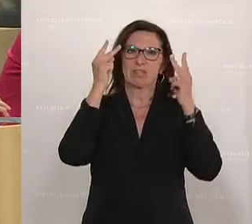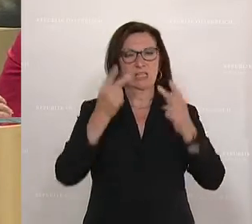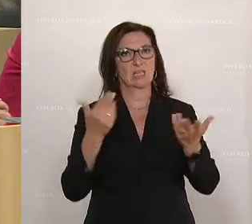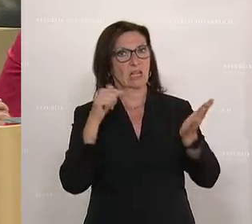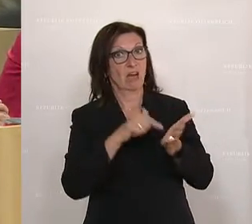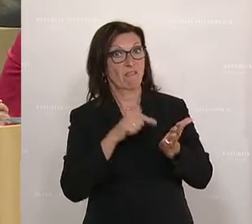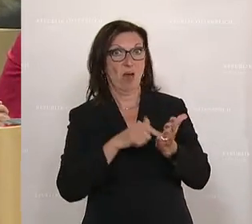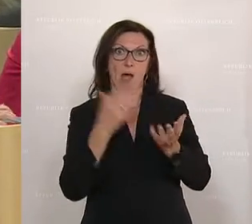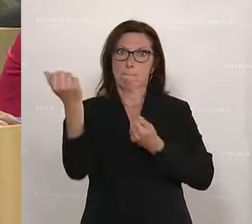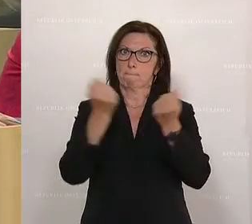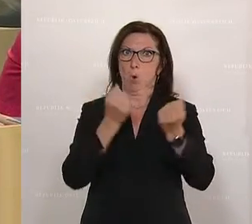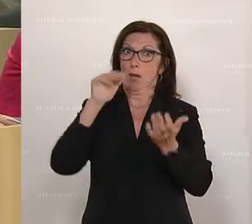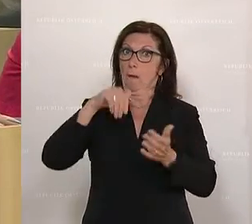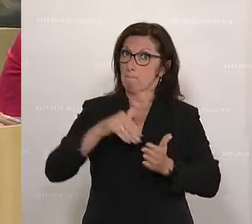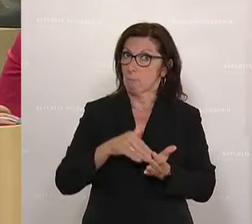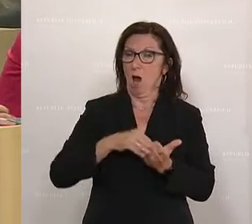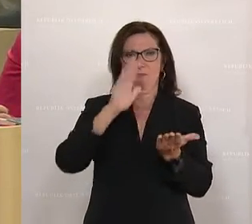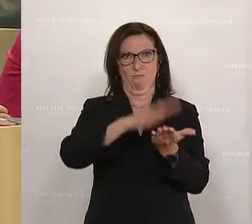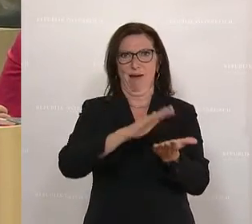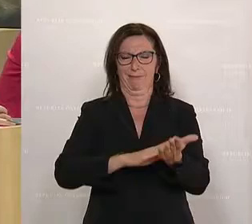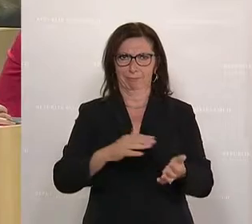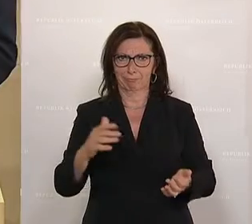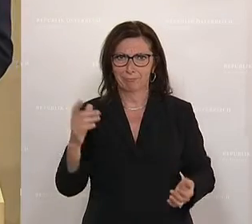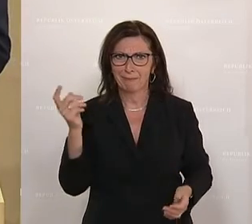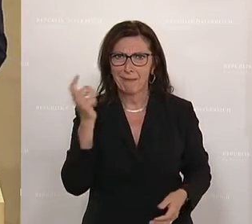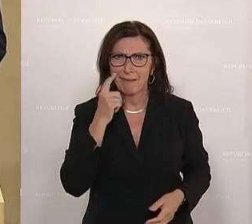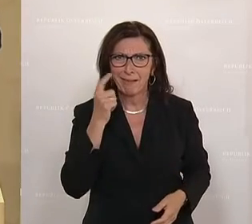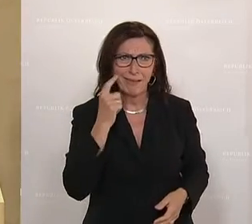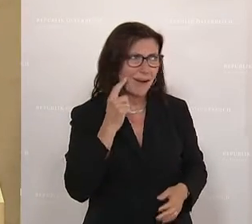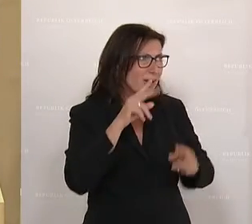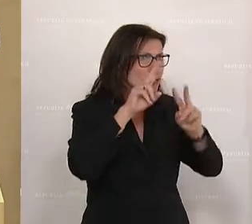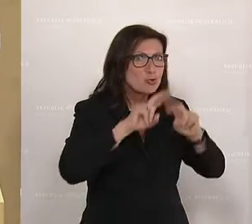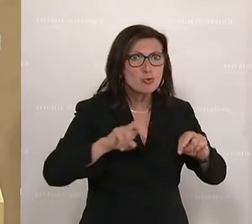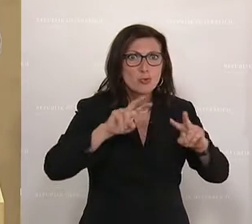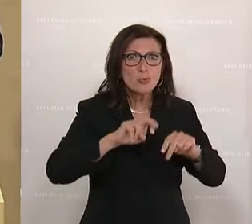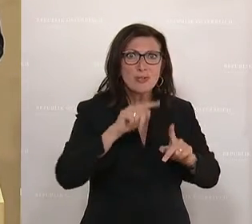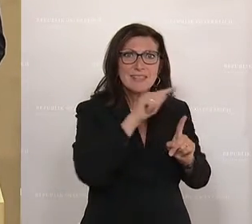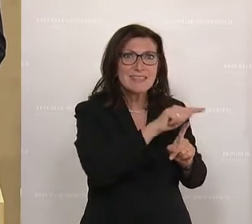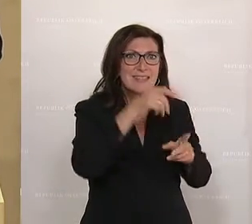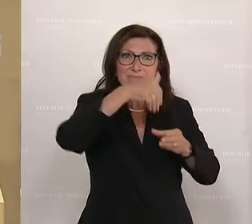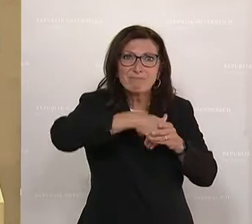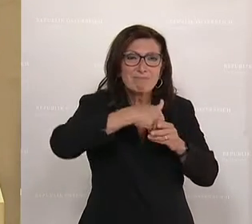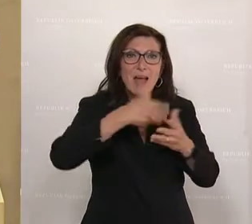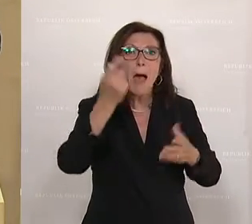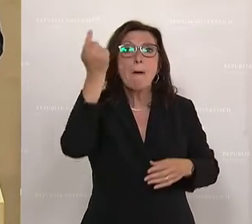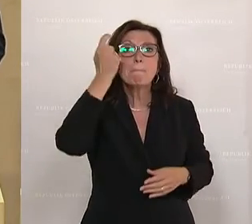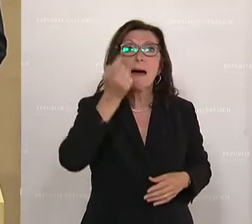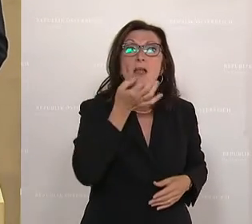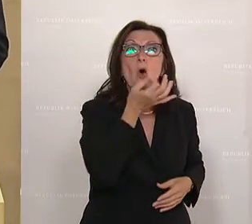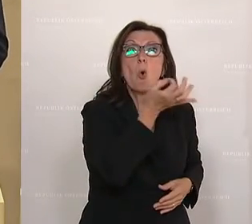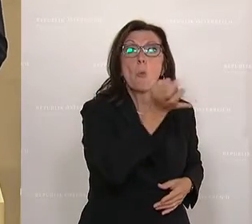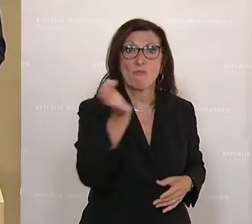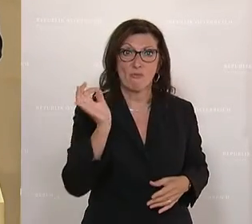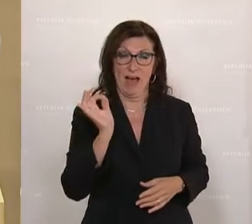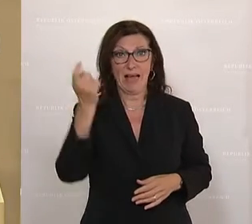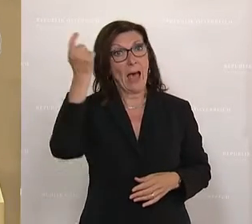faktenbasierte Politik. Ich meine, da muss ich lachen. Das, was hier unter Studie geht, sind Meinungsumfragen. Und Meinungsumfragen